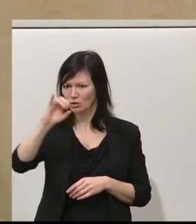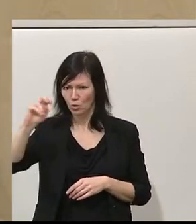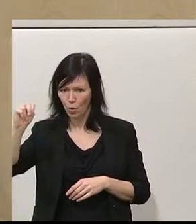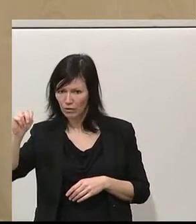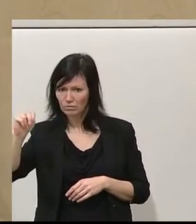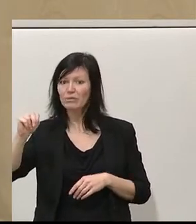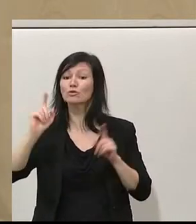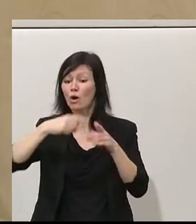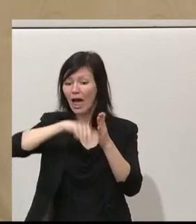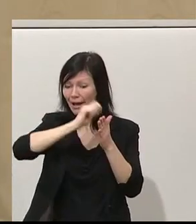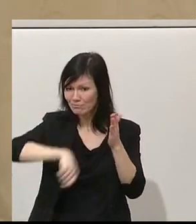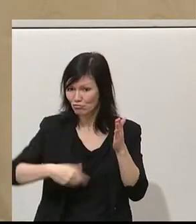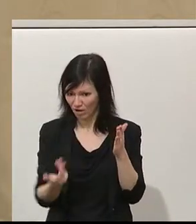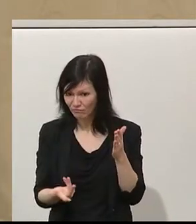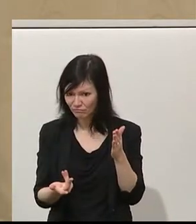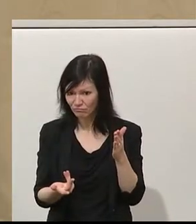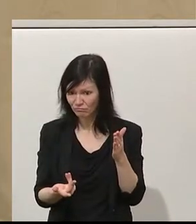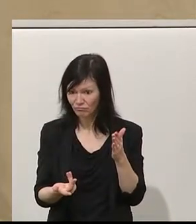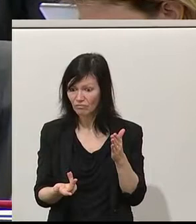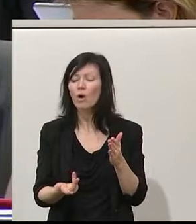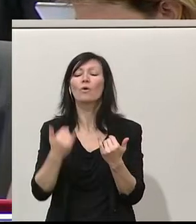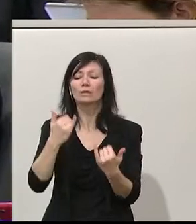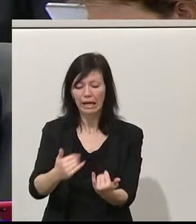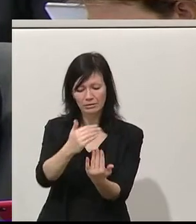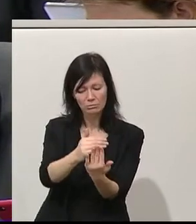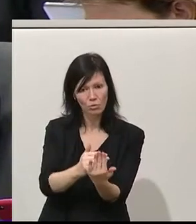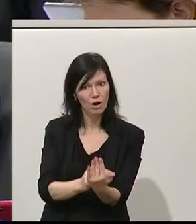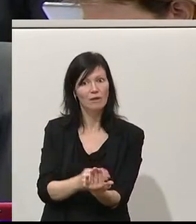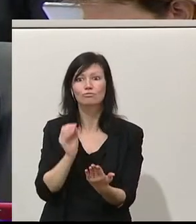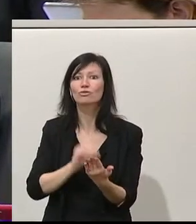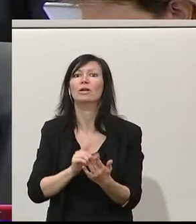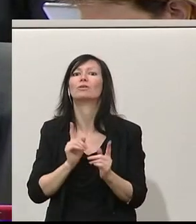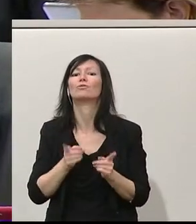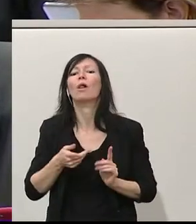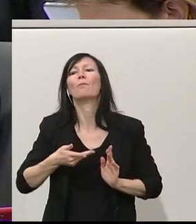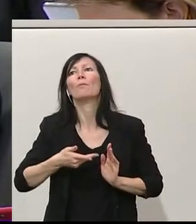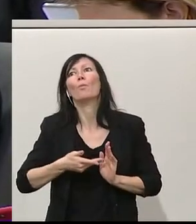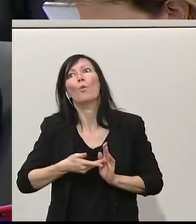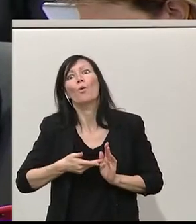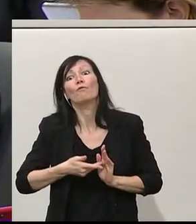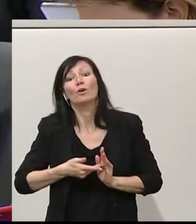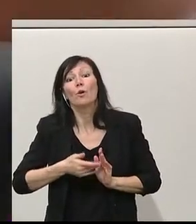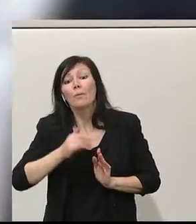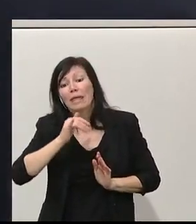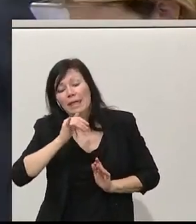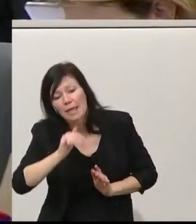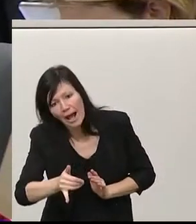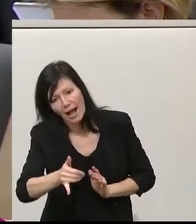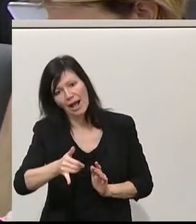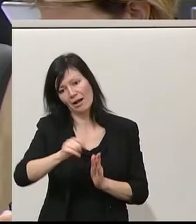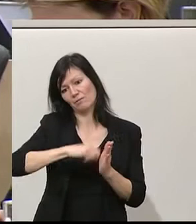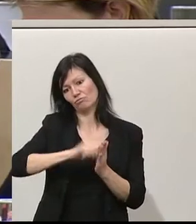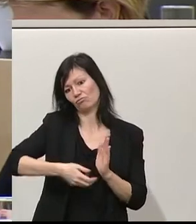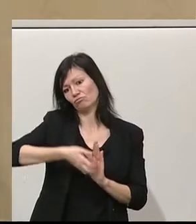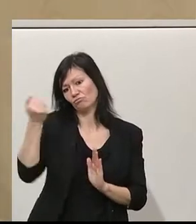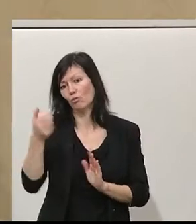dort wieder drinnen, es soll geprüft werden, ob die kalte Progression abgeschafft werden soll. Ich frage mich dabei immer, was man denn da